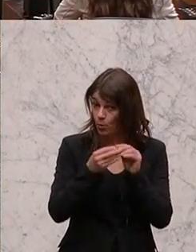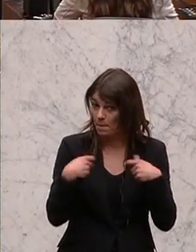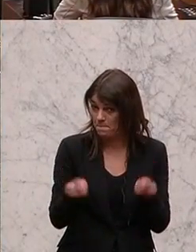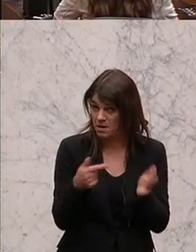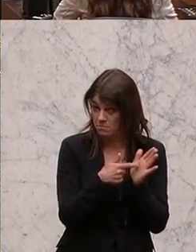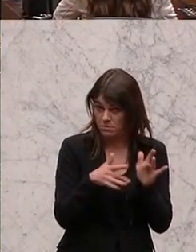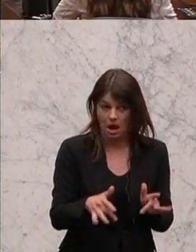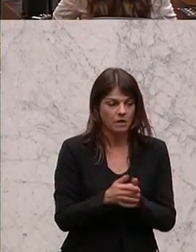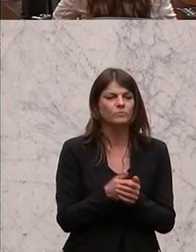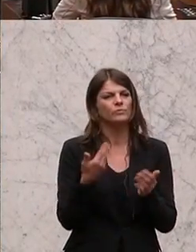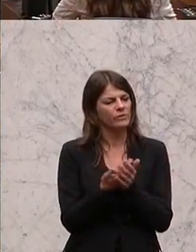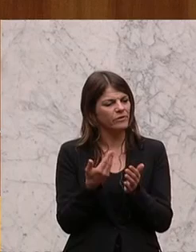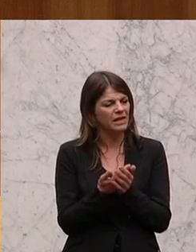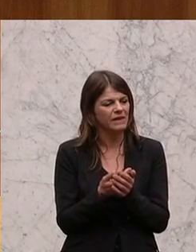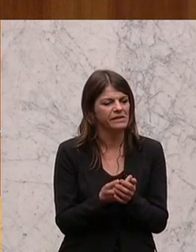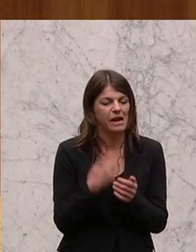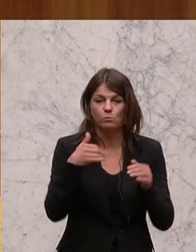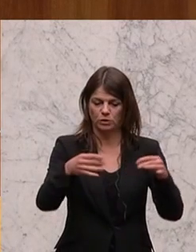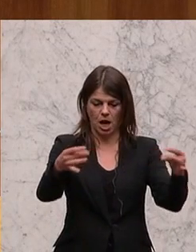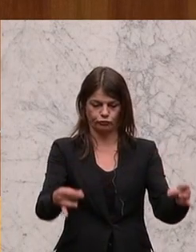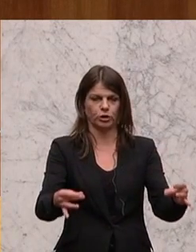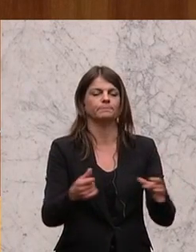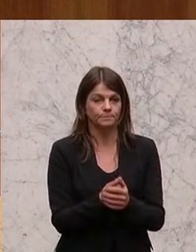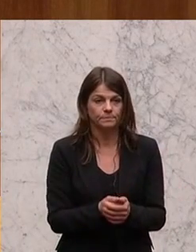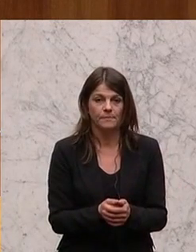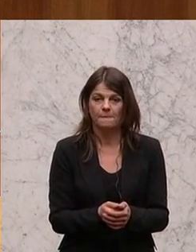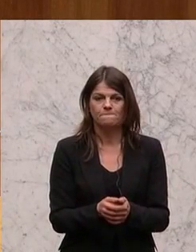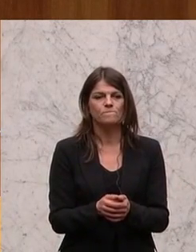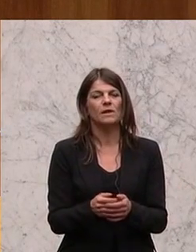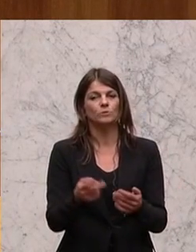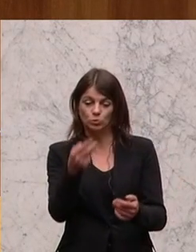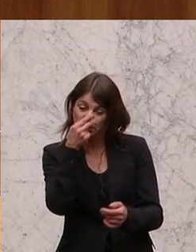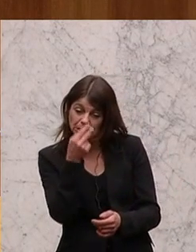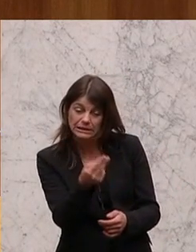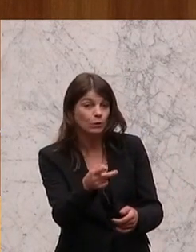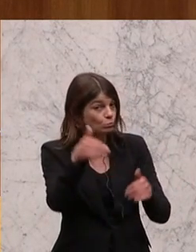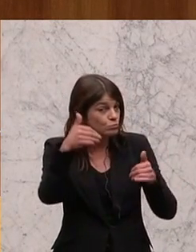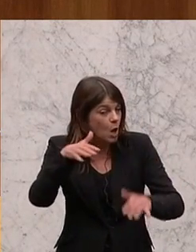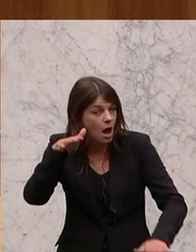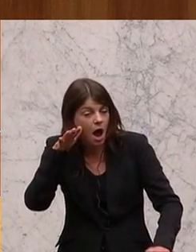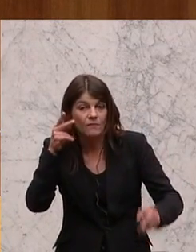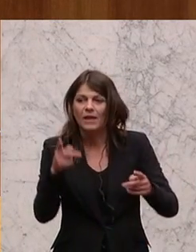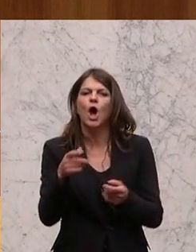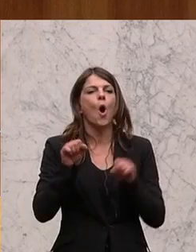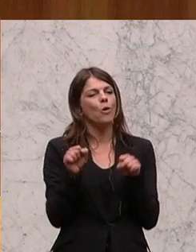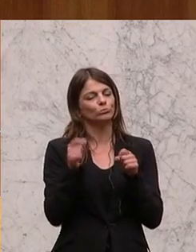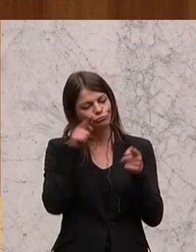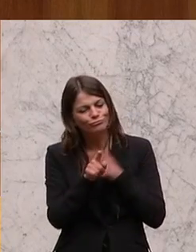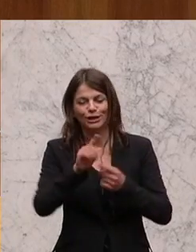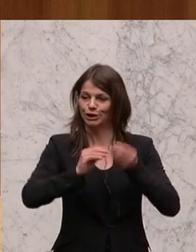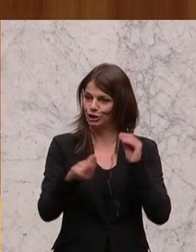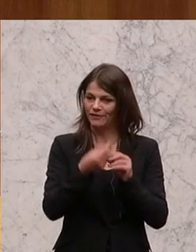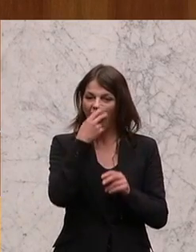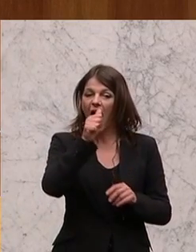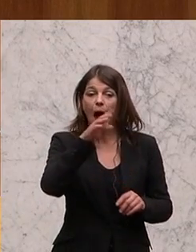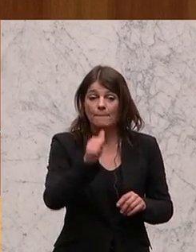Amagütesiegel hat. Und deswegen muss ich jetzt hier aufstellen, es ist einfach sehens- und hörenswert. Der Konsument geht ins Geschäft und glaubt, wenn er